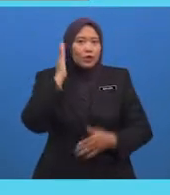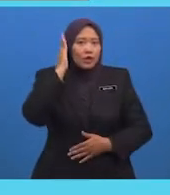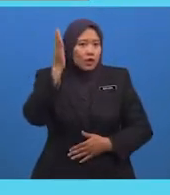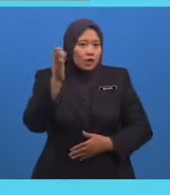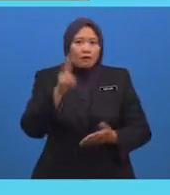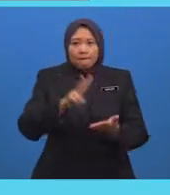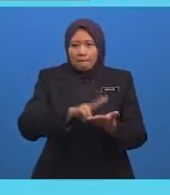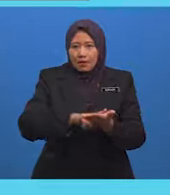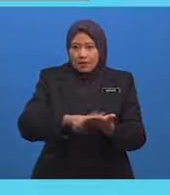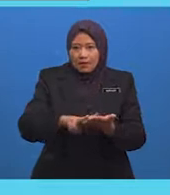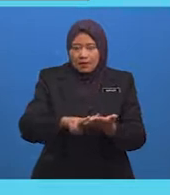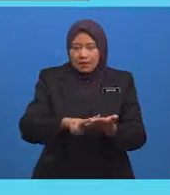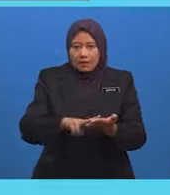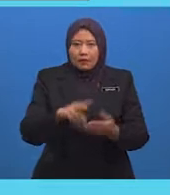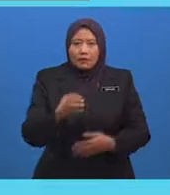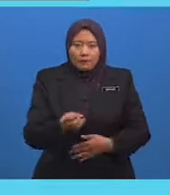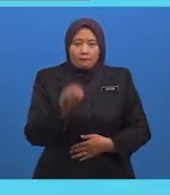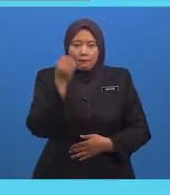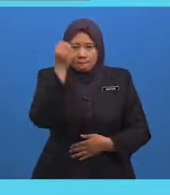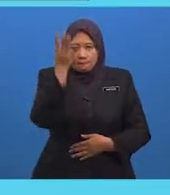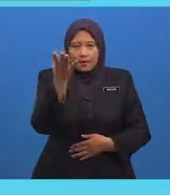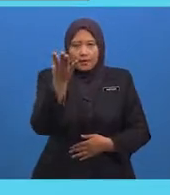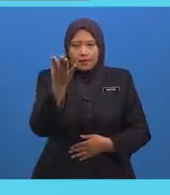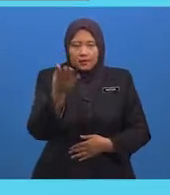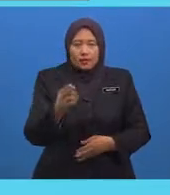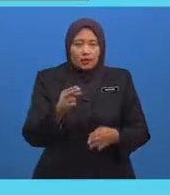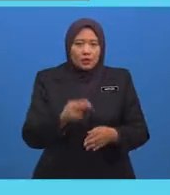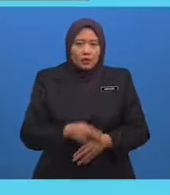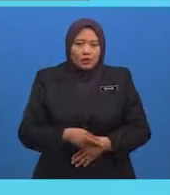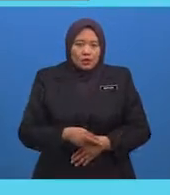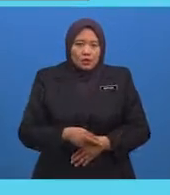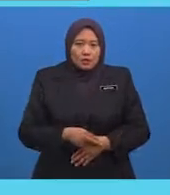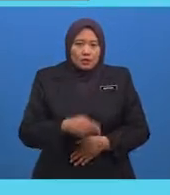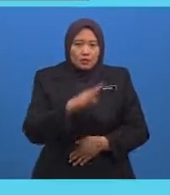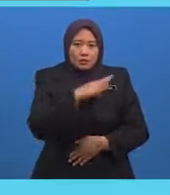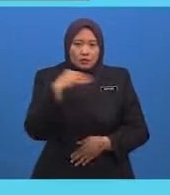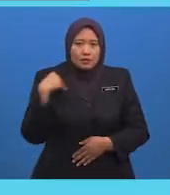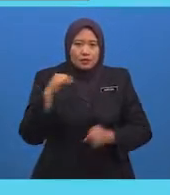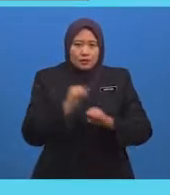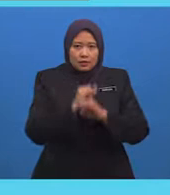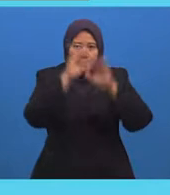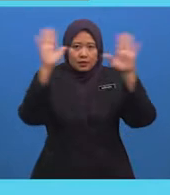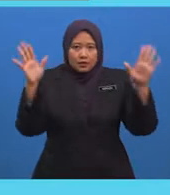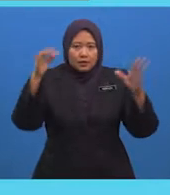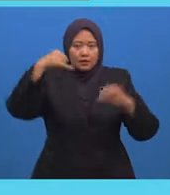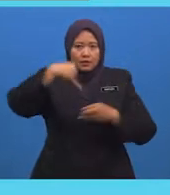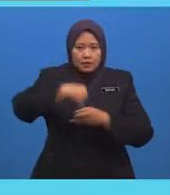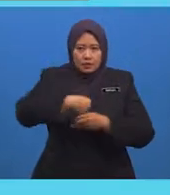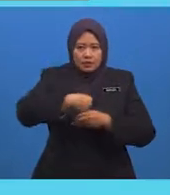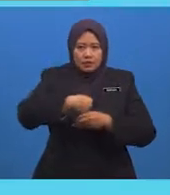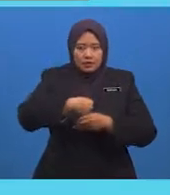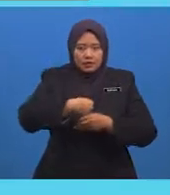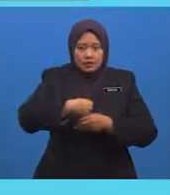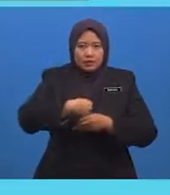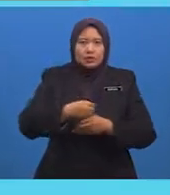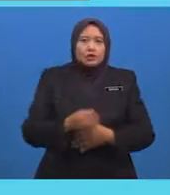huraian Seterusnya Menjelaskan Isi kandungan Sesebuah kitab Yang menjadi teks Pembelajaran